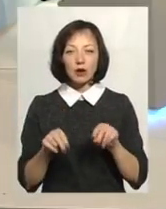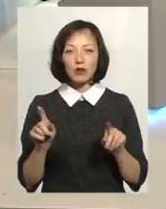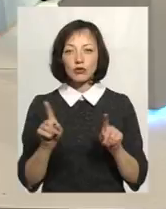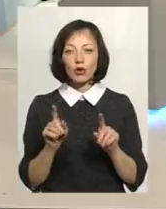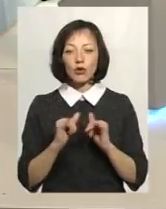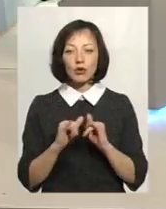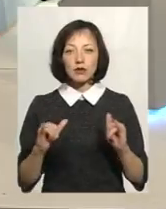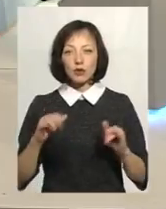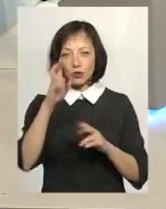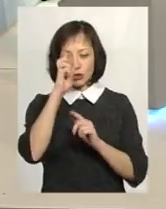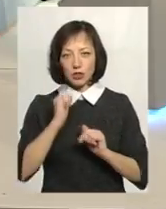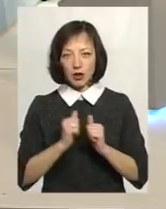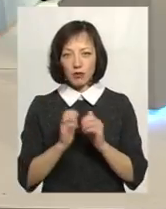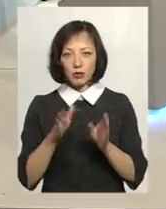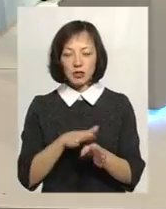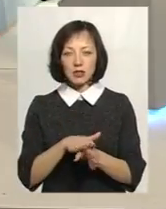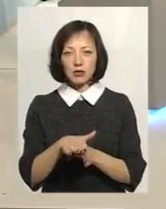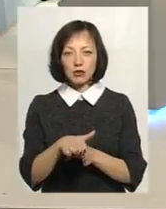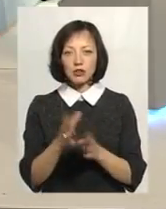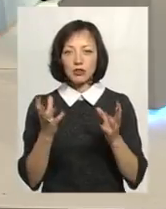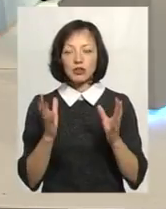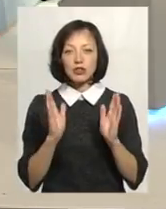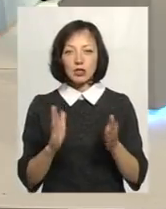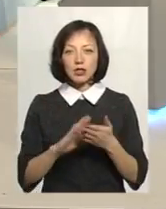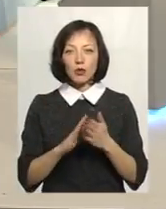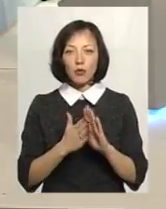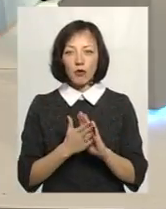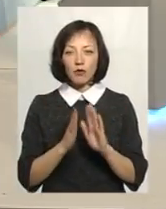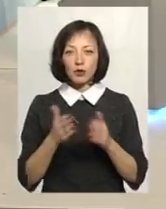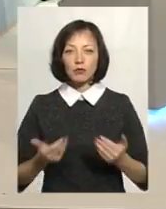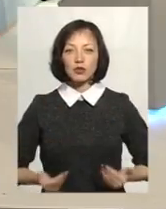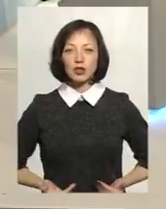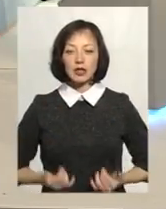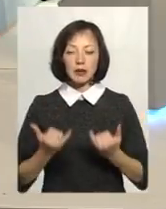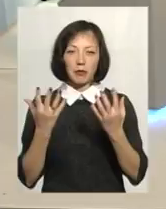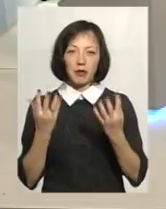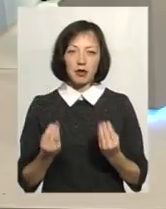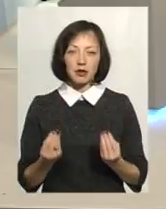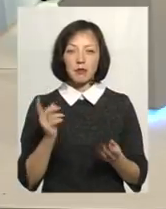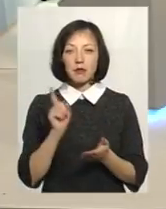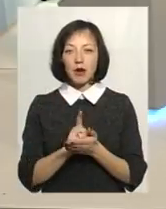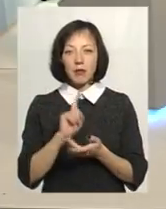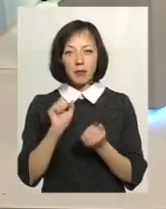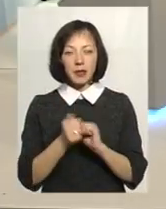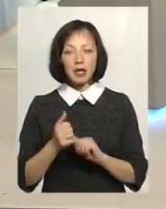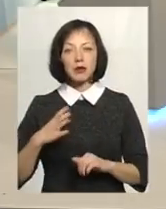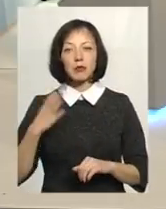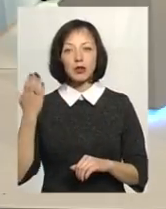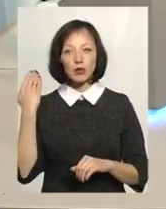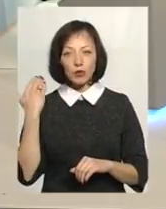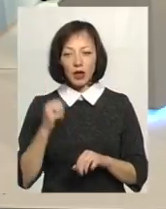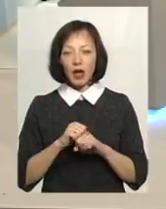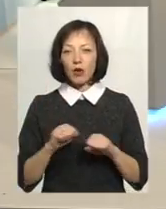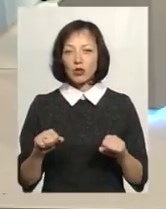що розвиток нашої держави буде здійснюватися лише за умови, якщо ми будемо жити теперішнім. Ми маємо пам'ятати минуле, пам'ятати